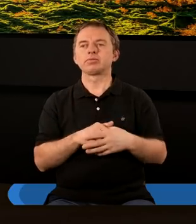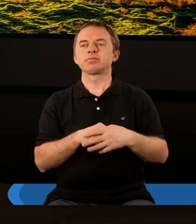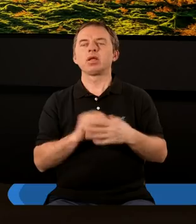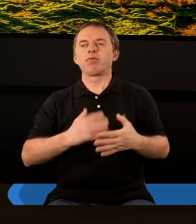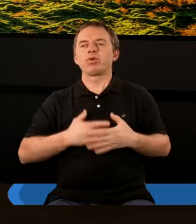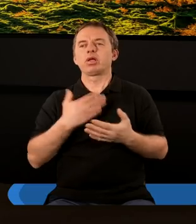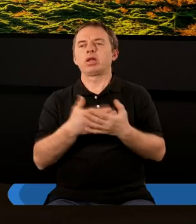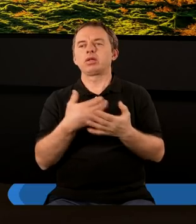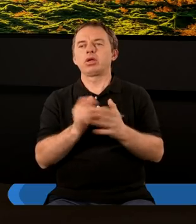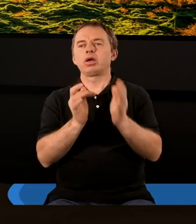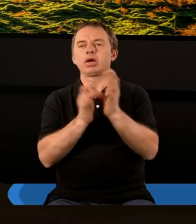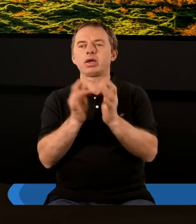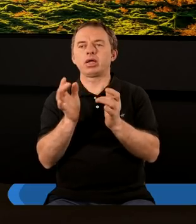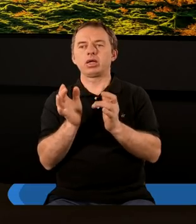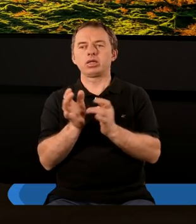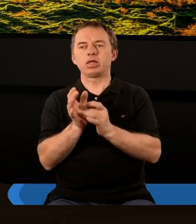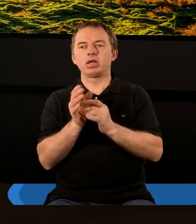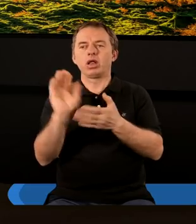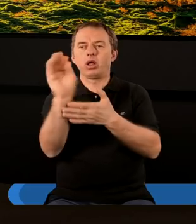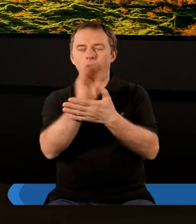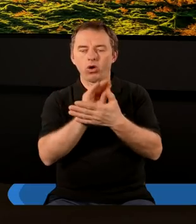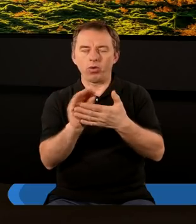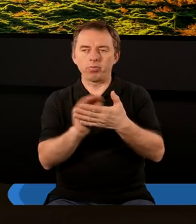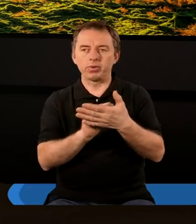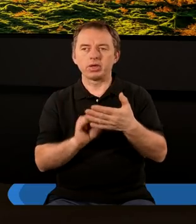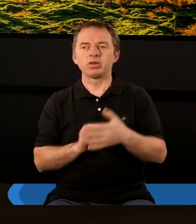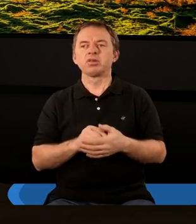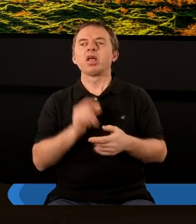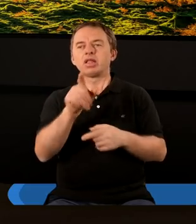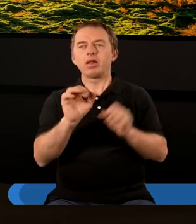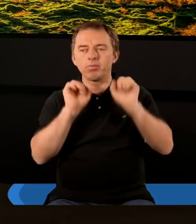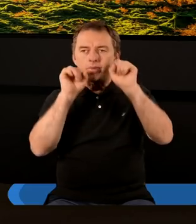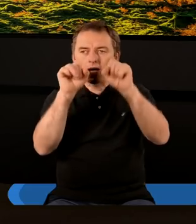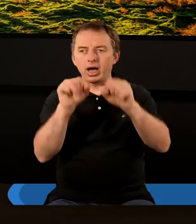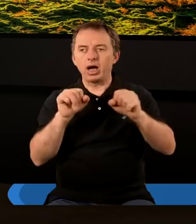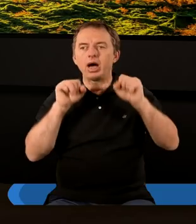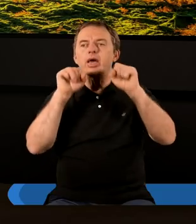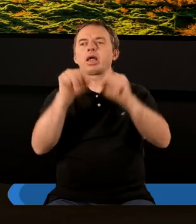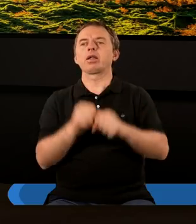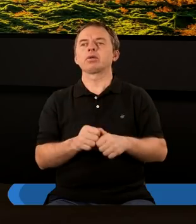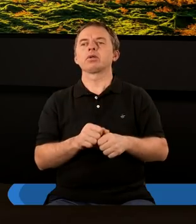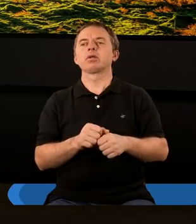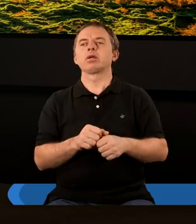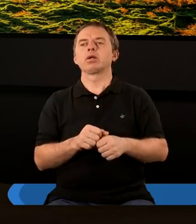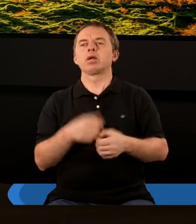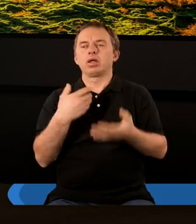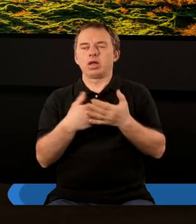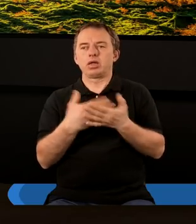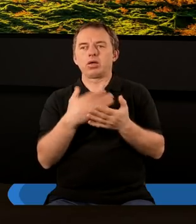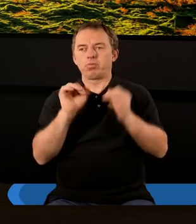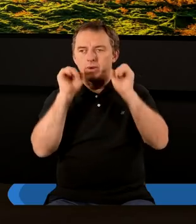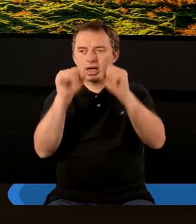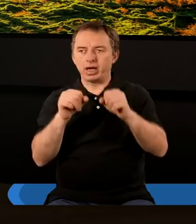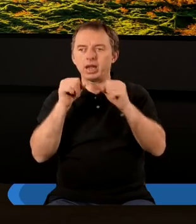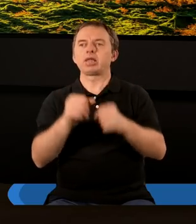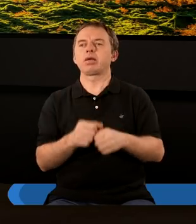Jak mi się wydaje, dlaczego tylko Chrystus, chociaż to jest opisane, naprawdę, dlaczego tylko właśnie ten baranek, po pierwsze, dlaczego jest nazywany